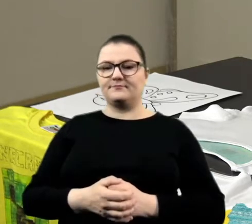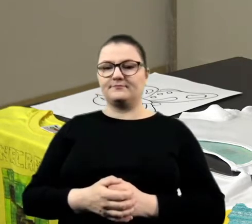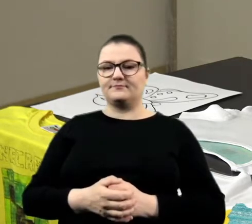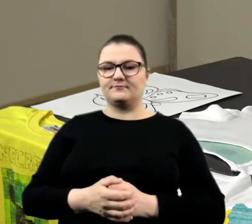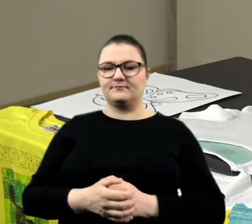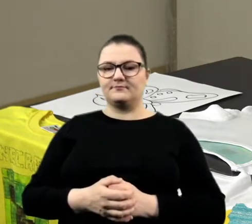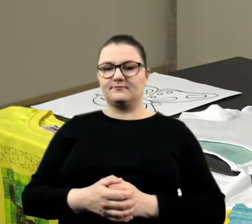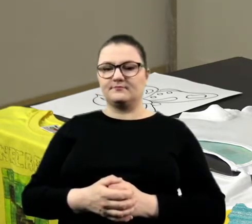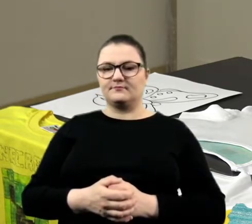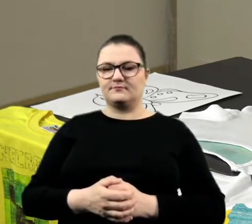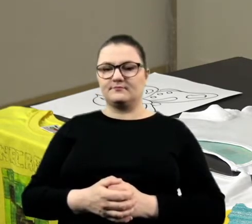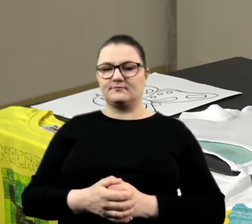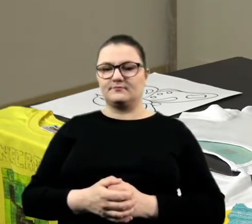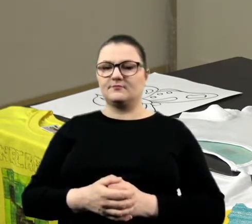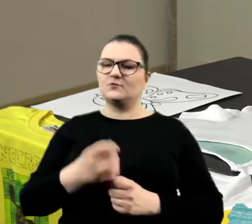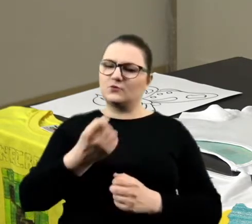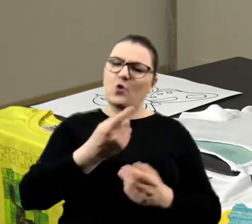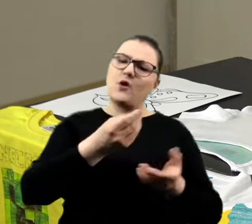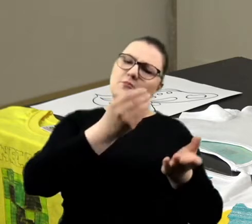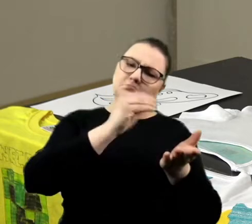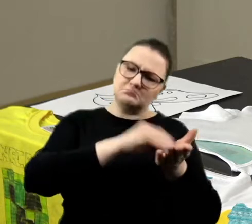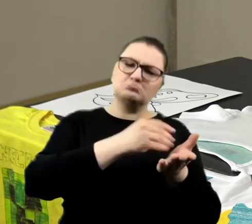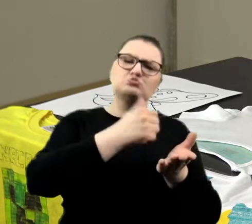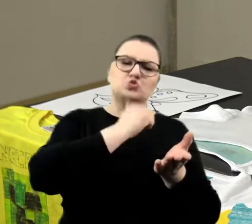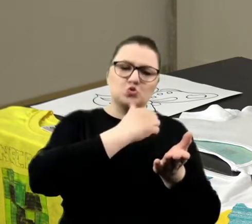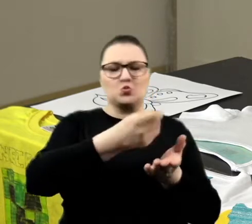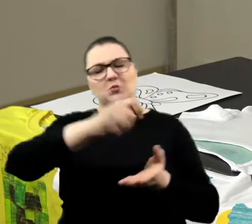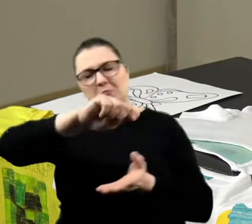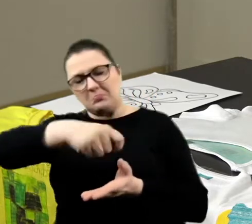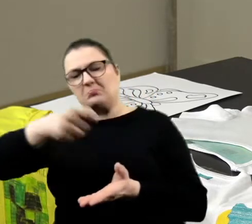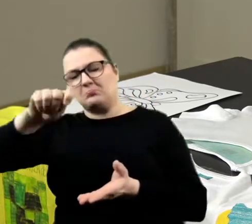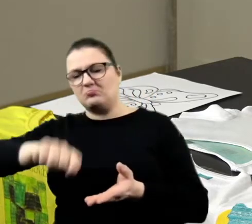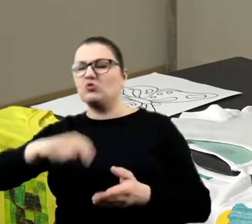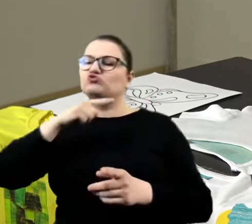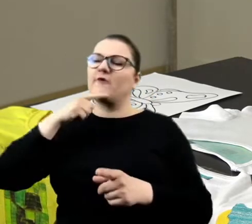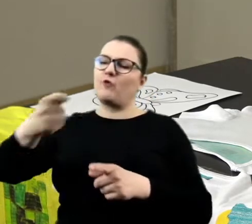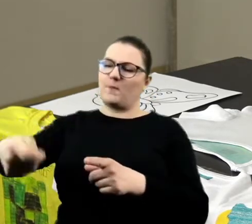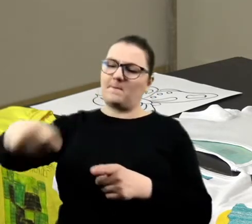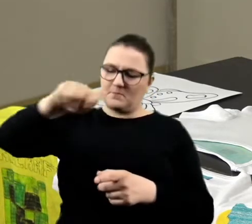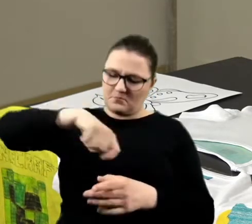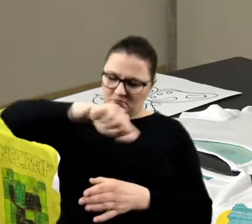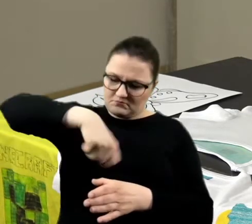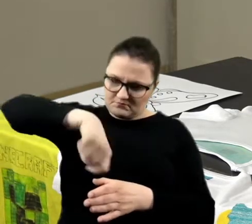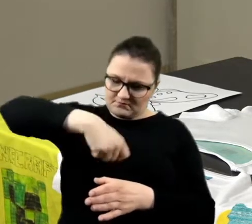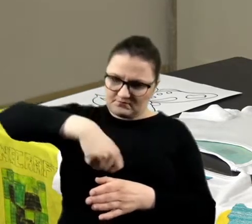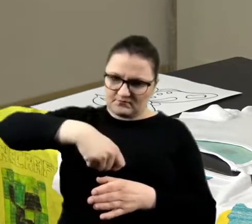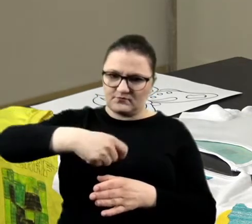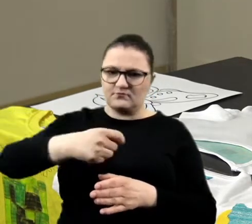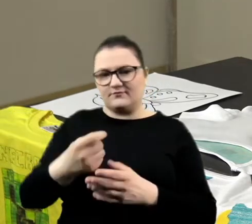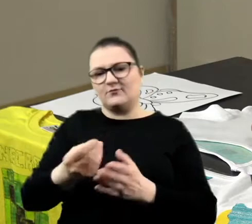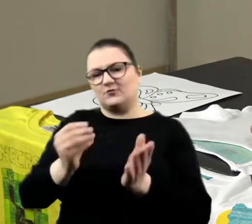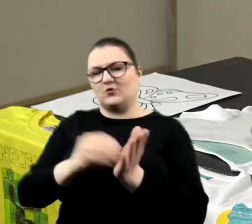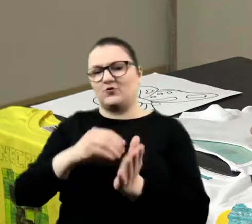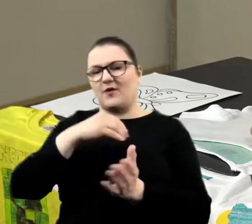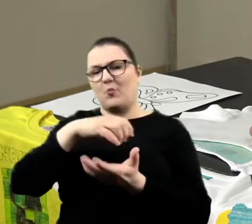Trochę weźmiemy znowu tego żółtego, weźmiemy czerwonego i dorobimy trochę naszego pomarańczowego